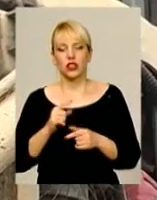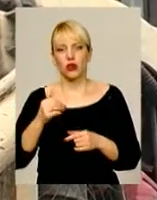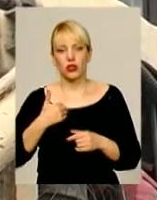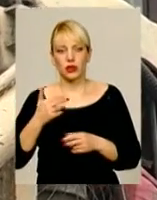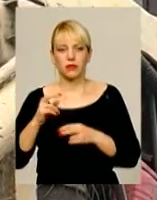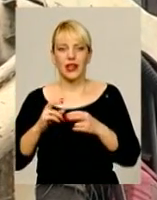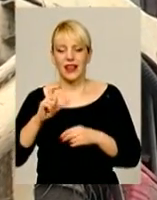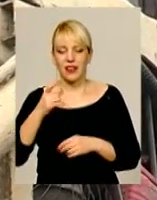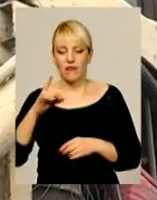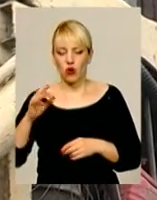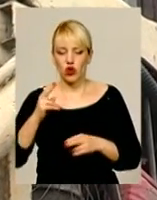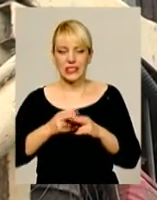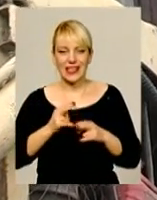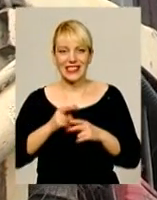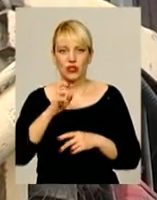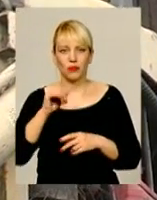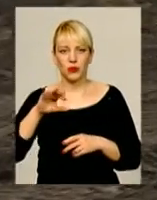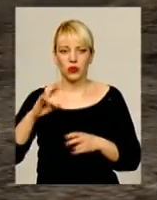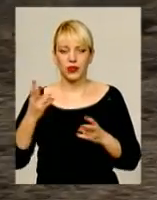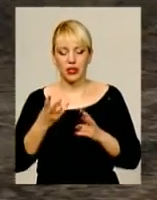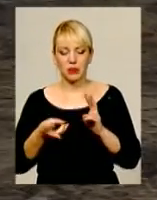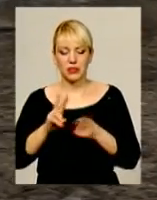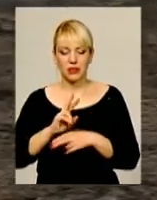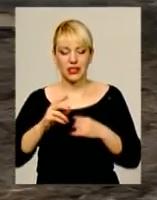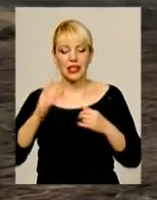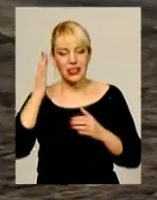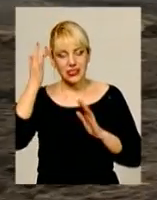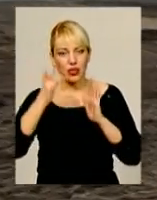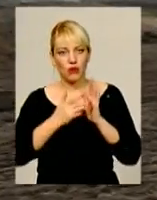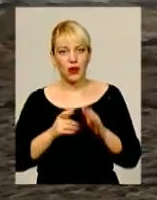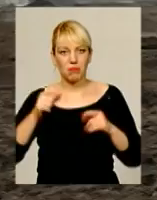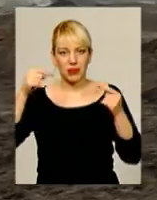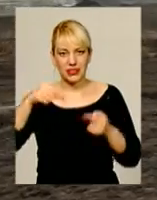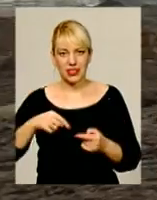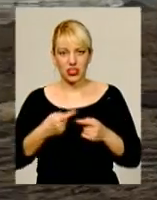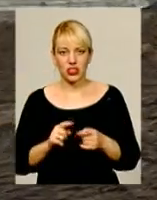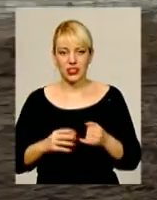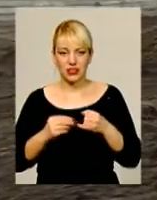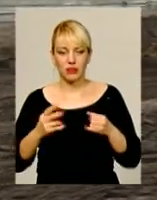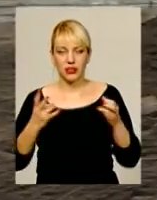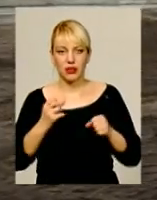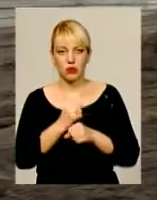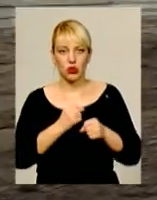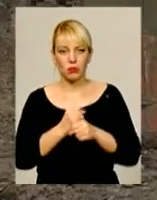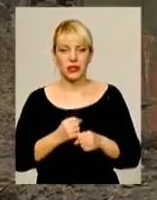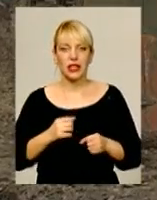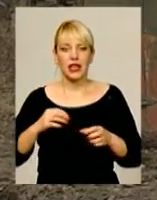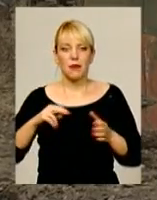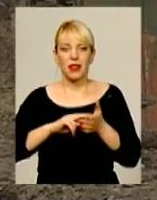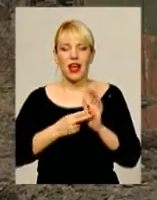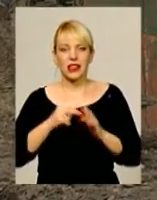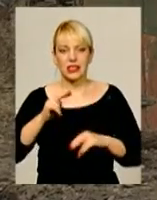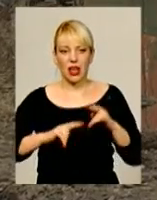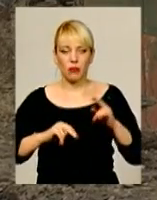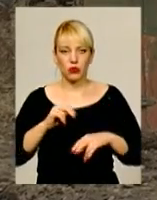Єврозалізобетон, найперше необхідно змінити цільове призначення землі. Для цього потрібно розробити детальний план забудови, оскільки генерального